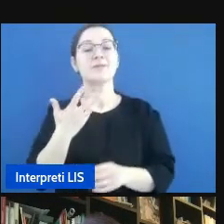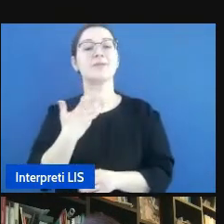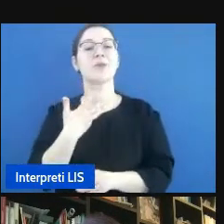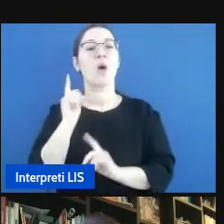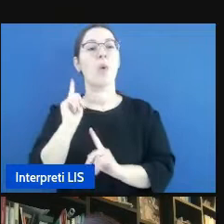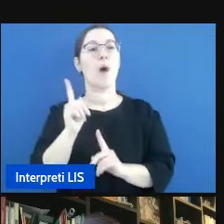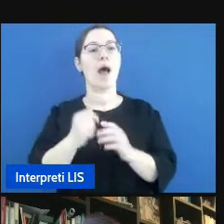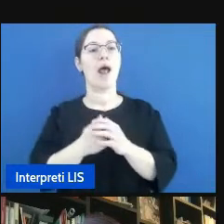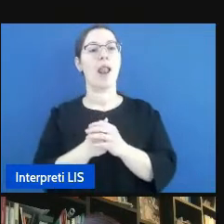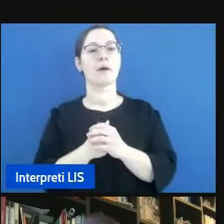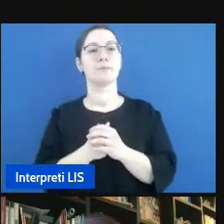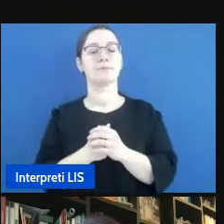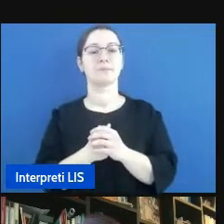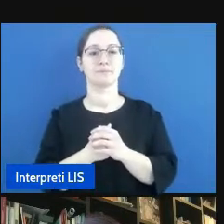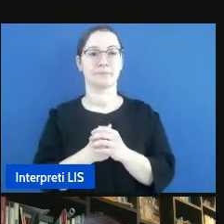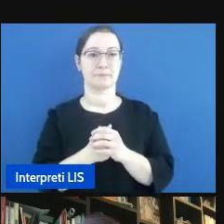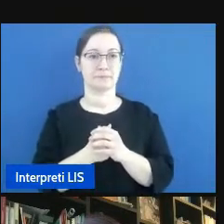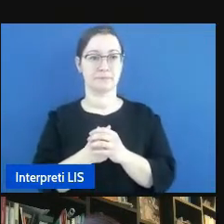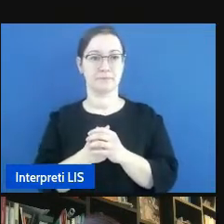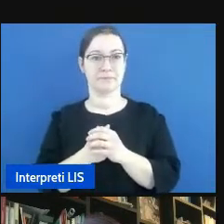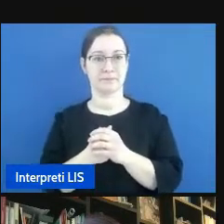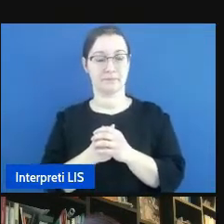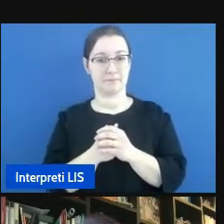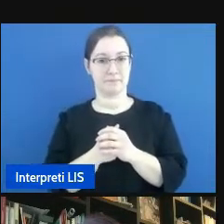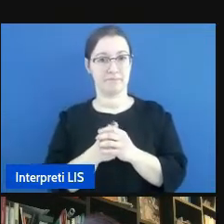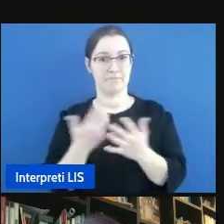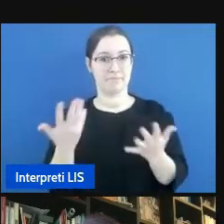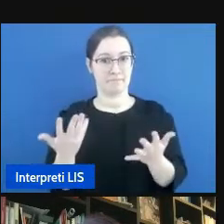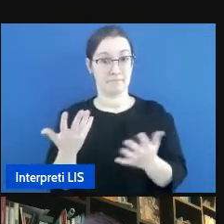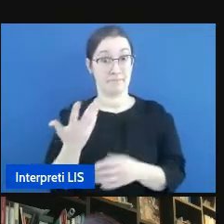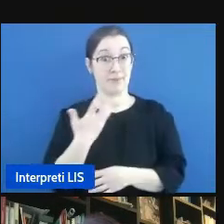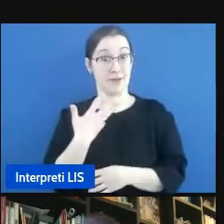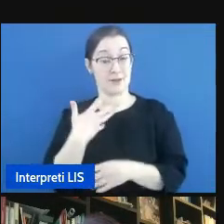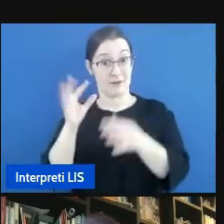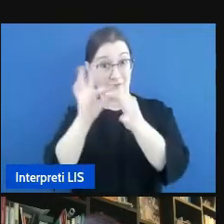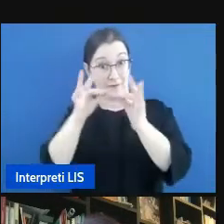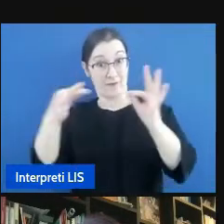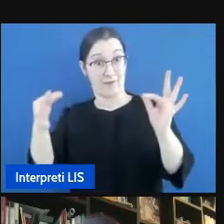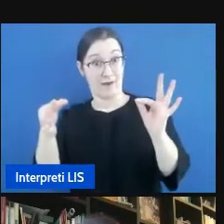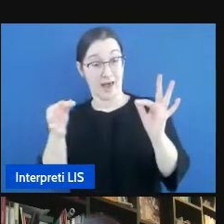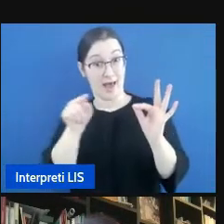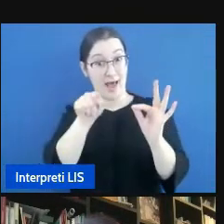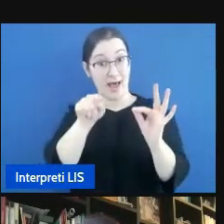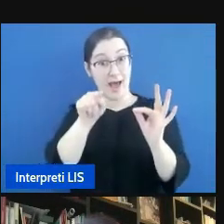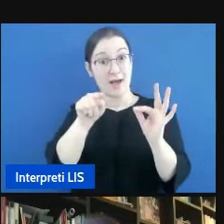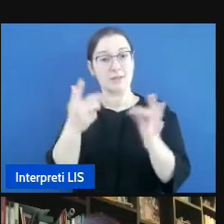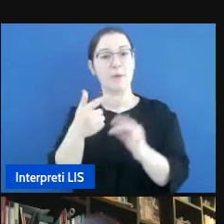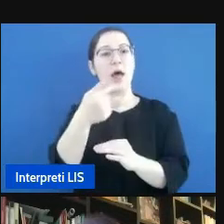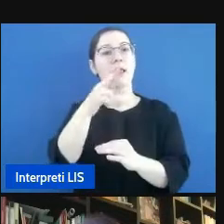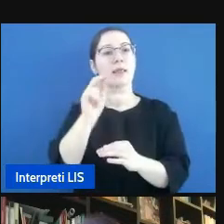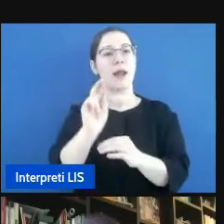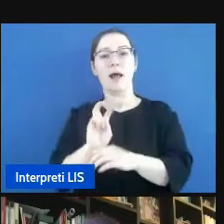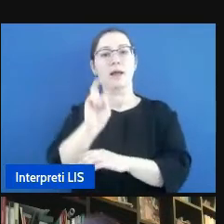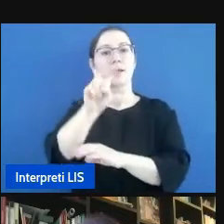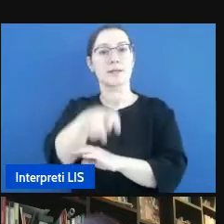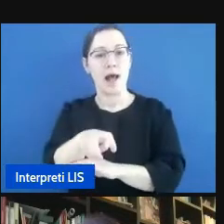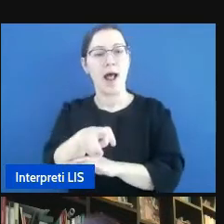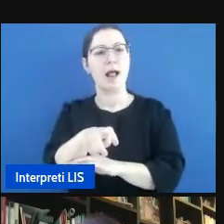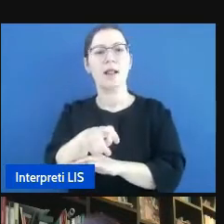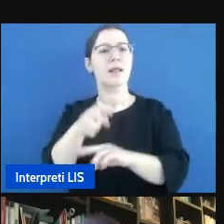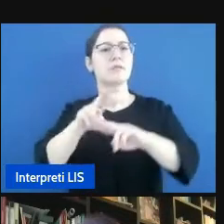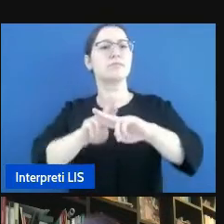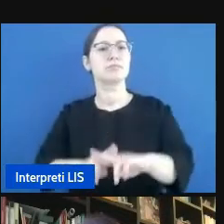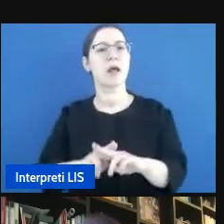se tralasciamo quegli elementi rimangono solo le parole palla, tavolo e